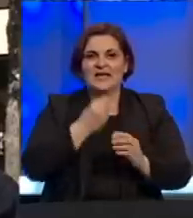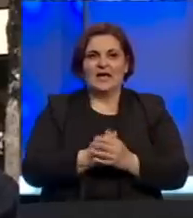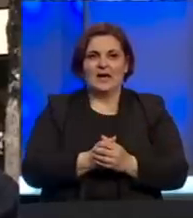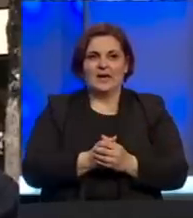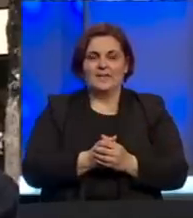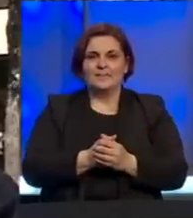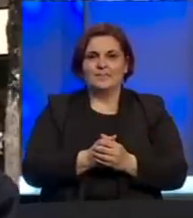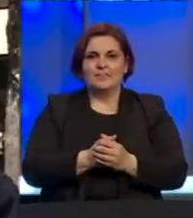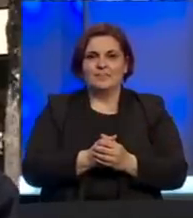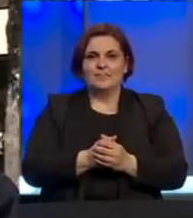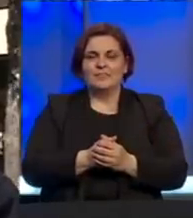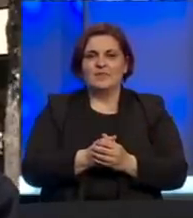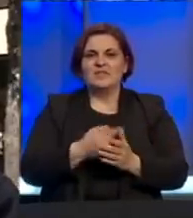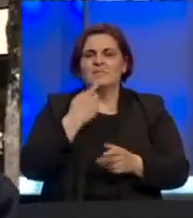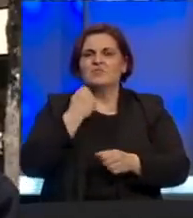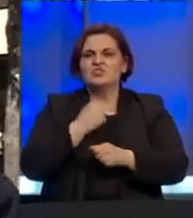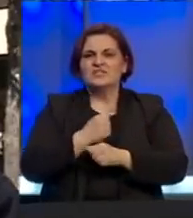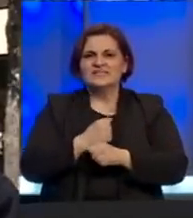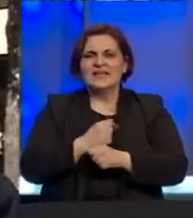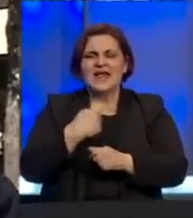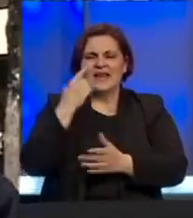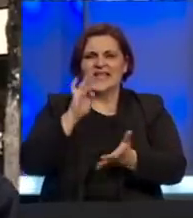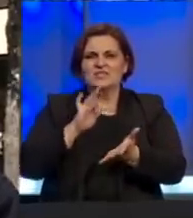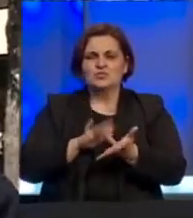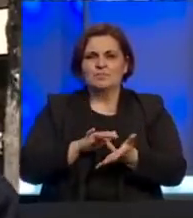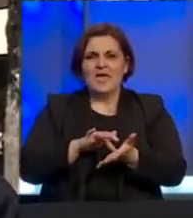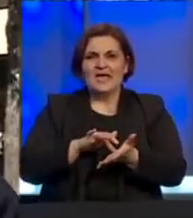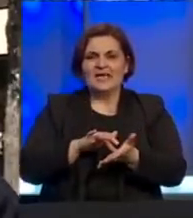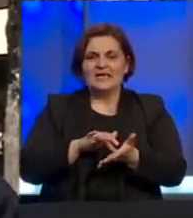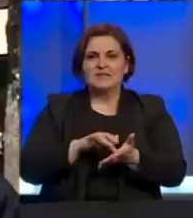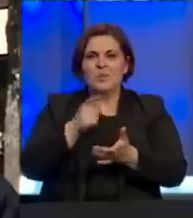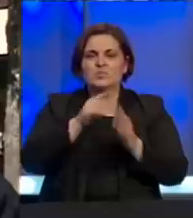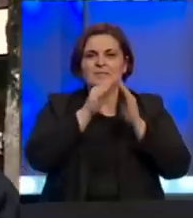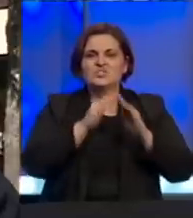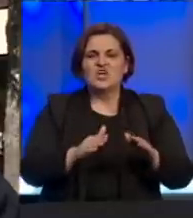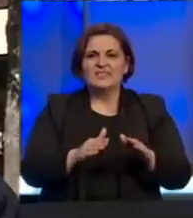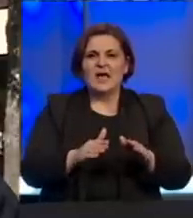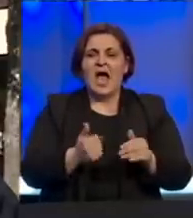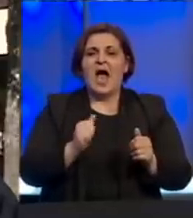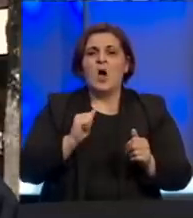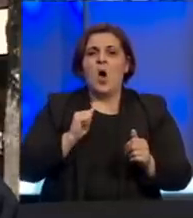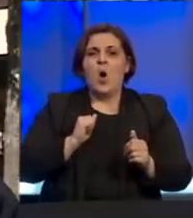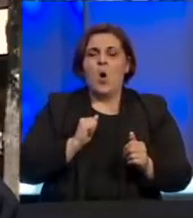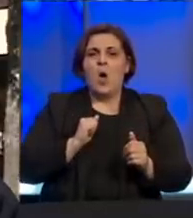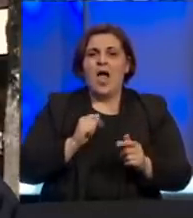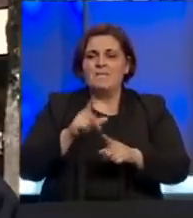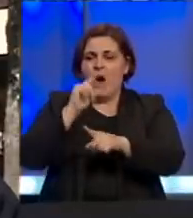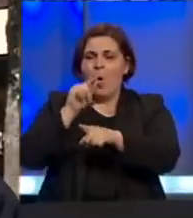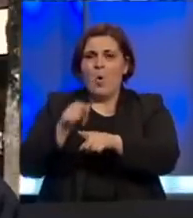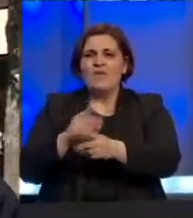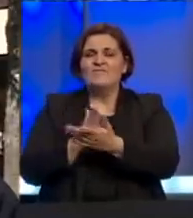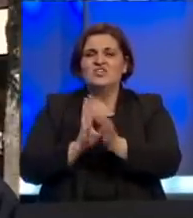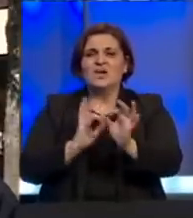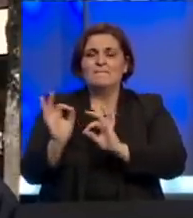U prvom mahuće će se raditi na licu mjesta u tim šatorima, onda ako imamo u matičnoj općini već